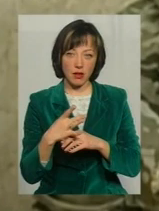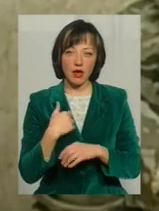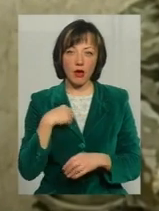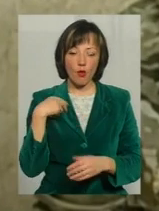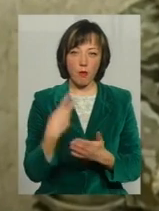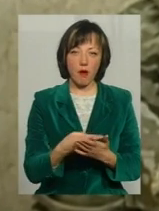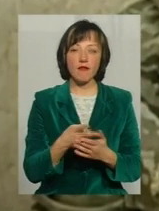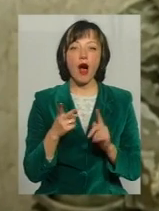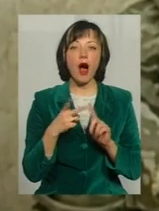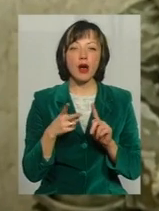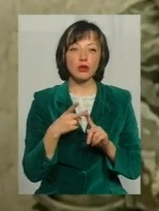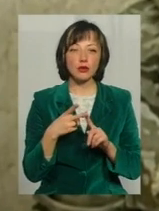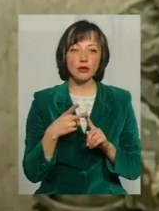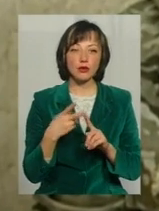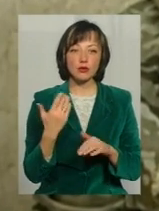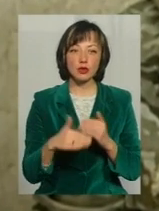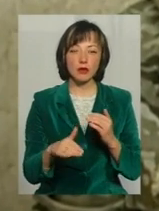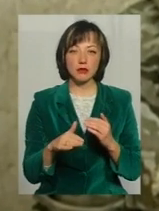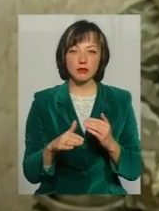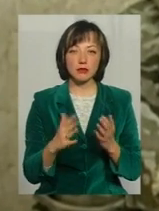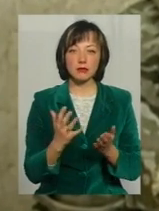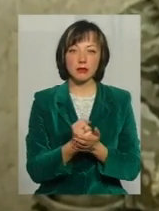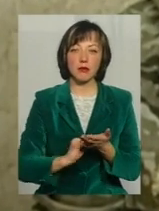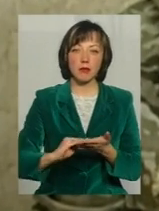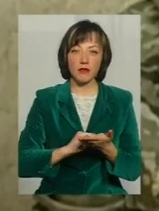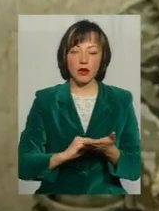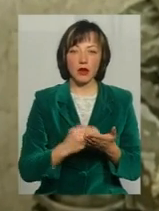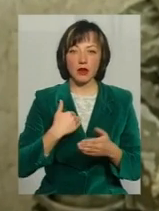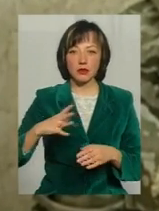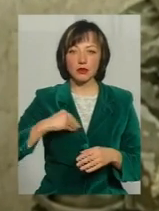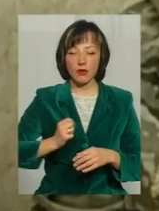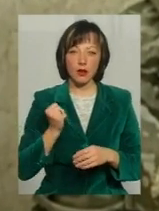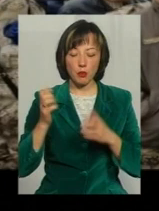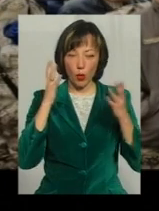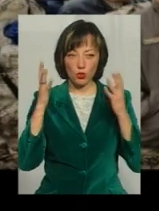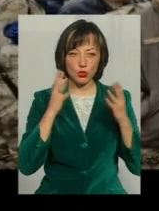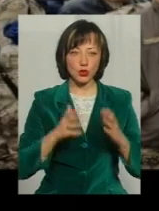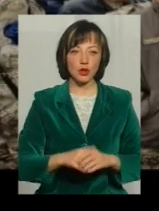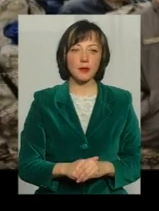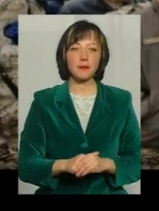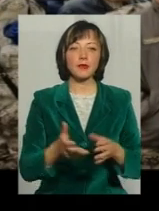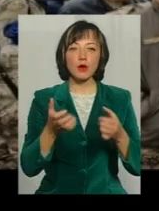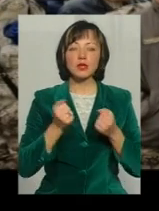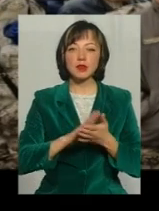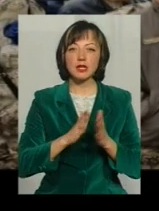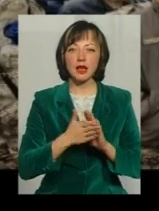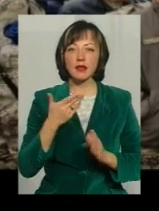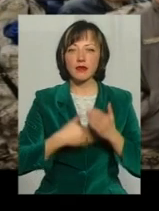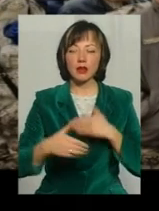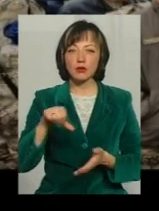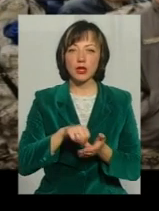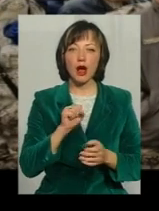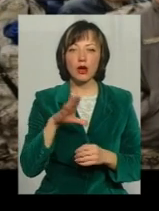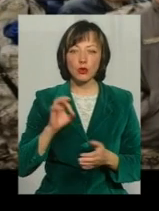упав А другий рядом вийшов І тоді нас з товаришем Канту зала двох Отримавши статус інваліда Атовець